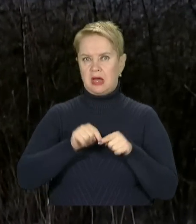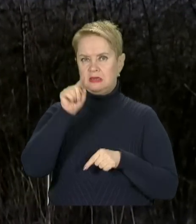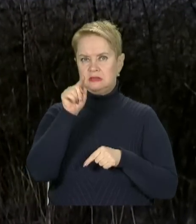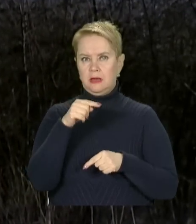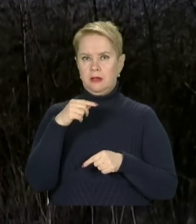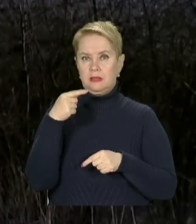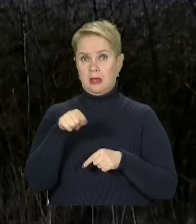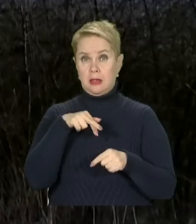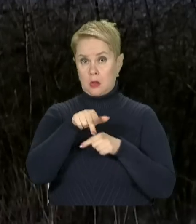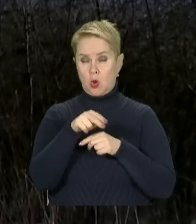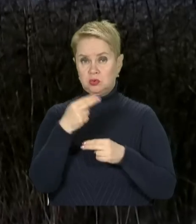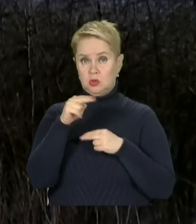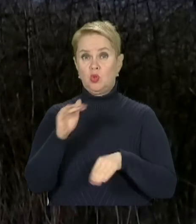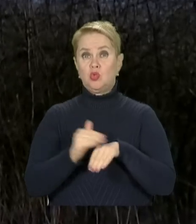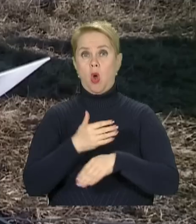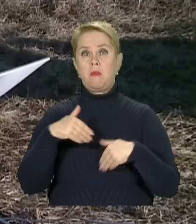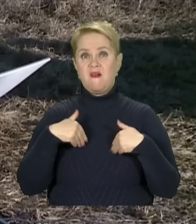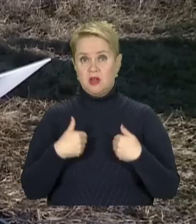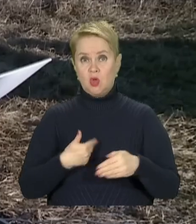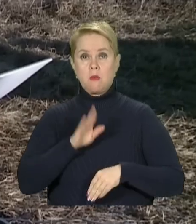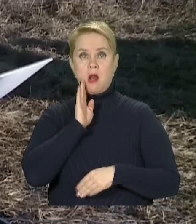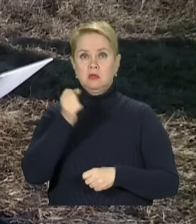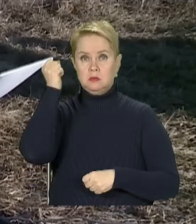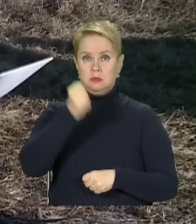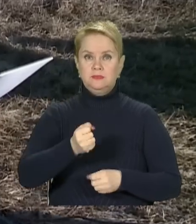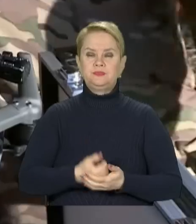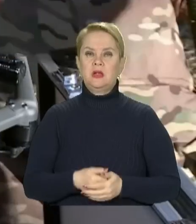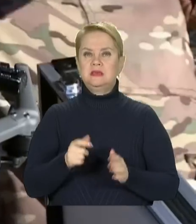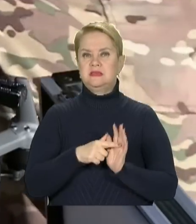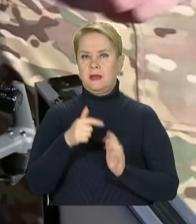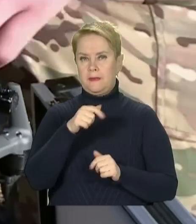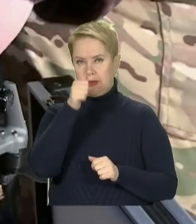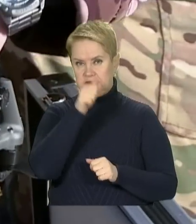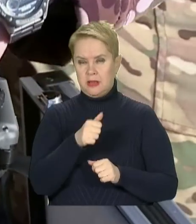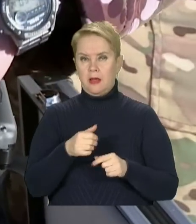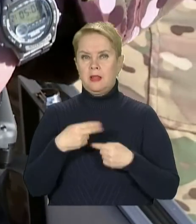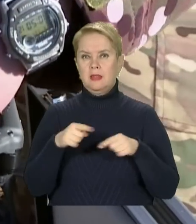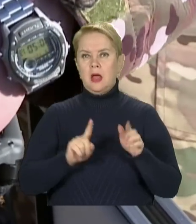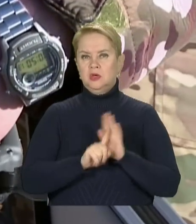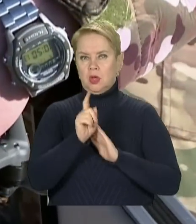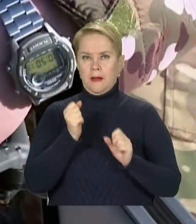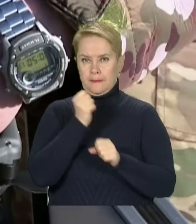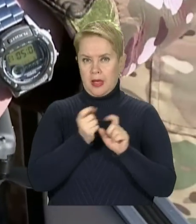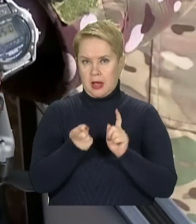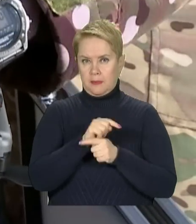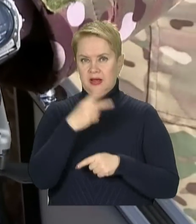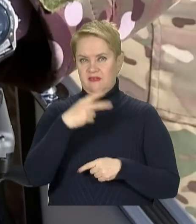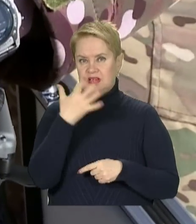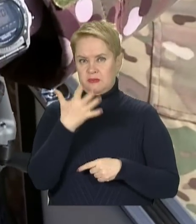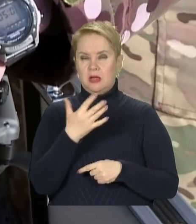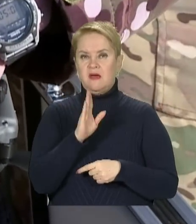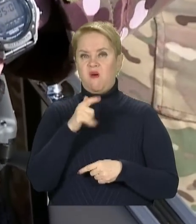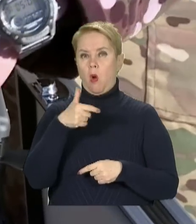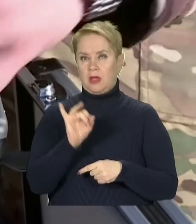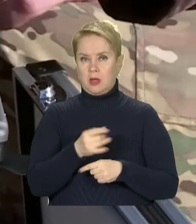підлітаєш. І добрий вечір, доброго ранку. За місяці в польових умовах також навчилися переробляти і 25-ті